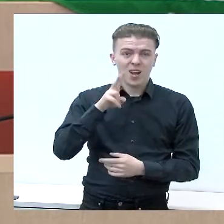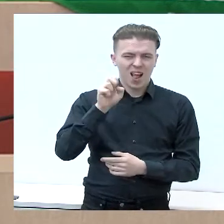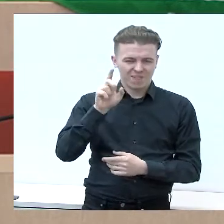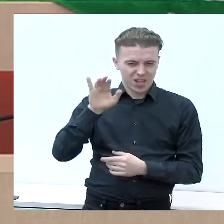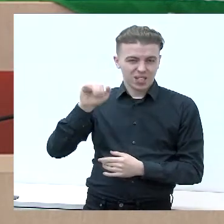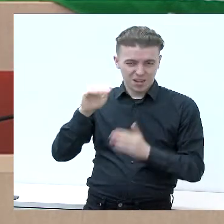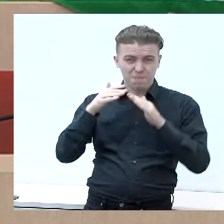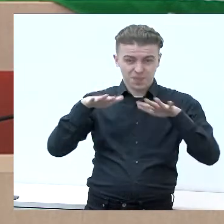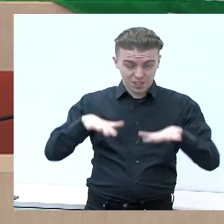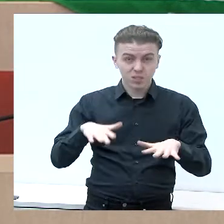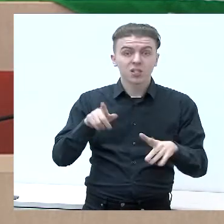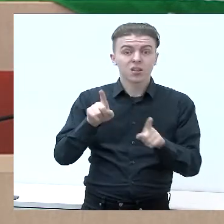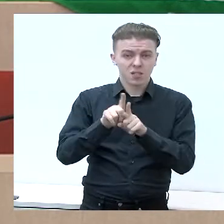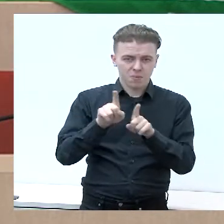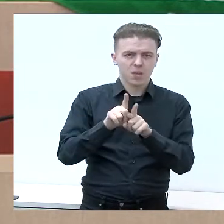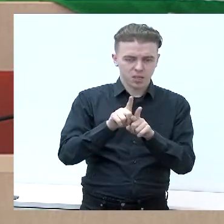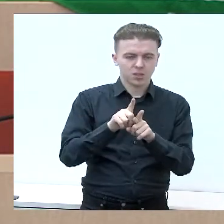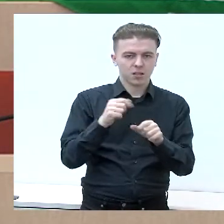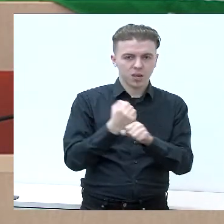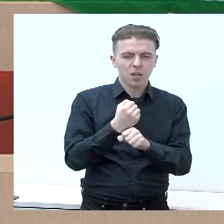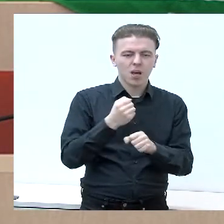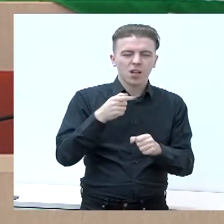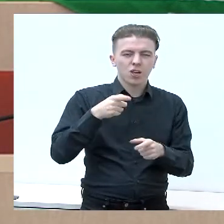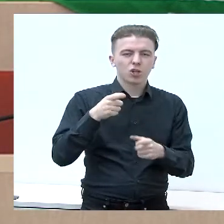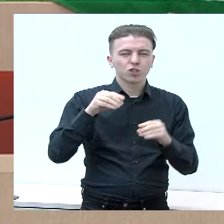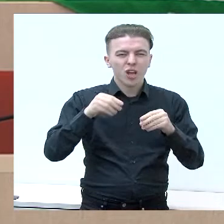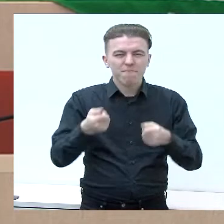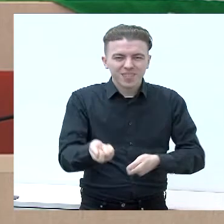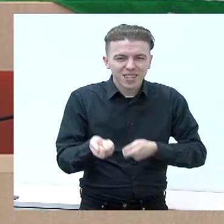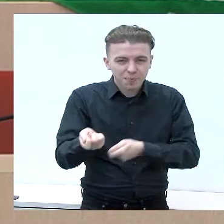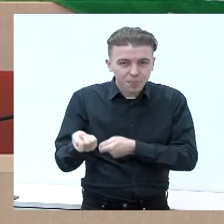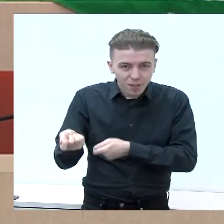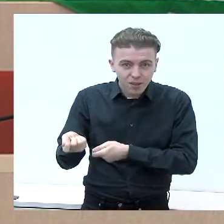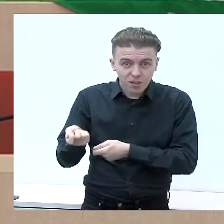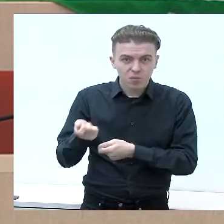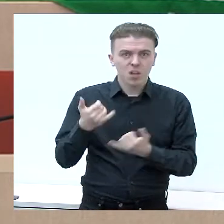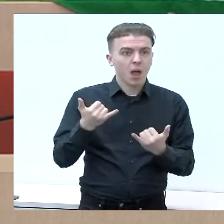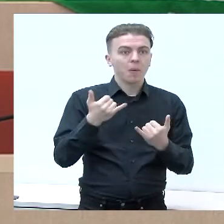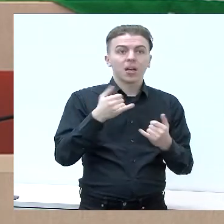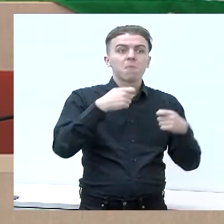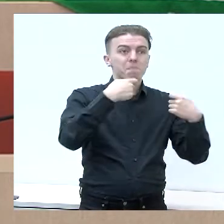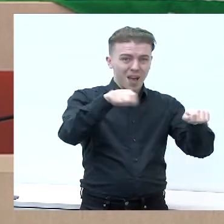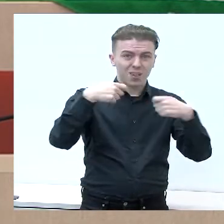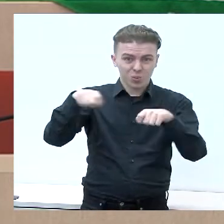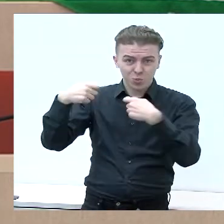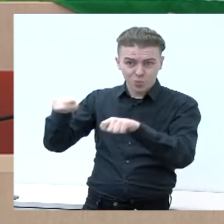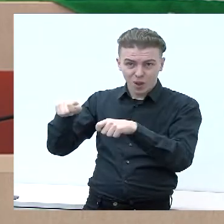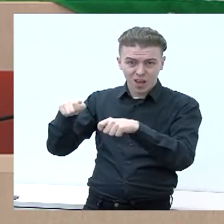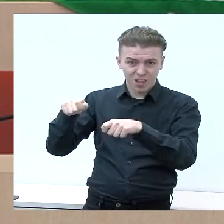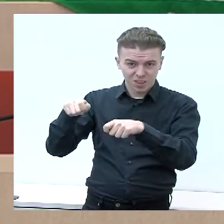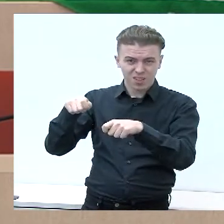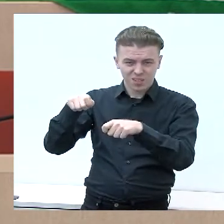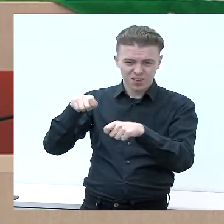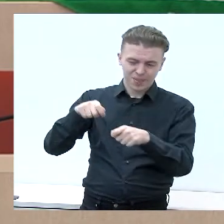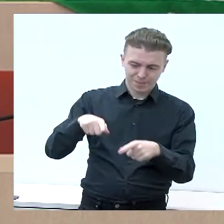savo potencialą, ypatingai tai svarbu šiam dirbiams, kurie šiuo metu parduoda tik žaliavas, bet iš tikrųjų, pardavus